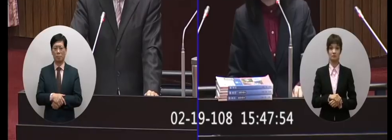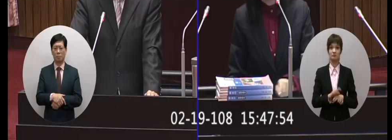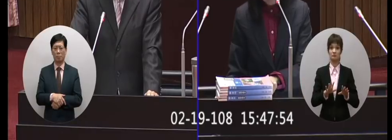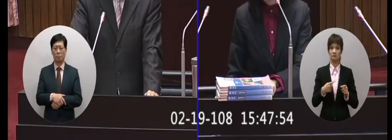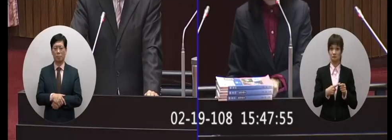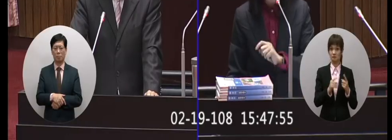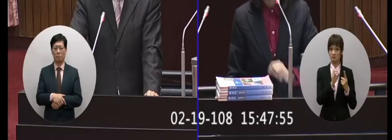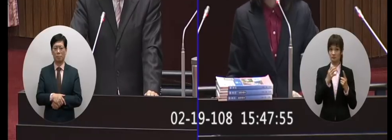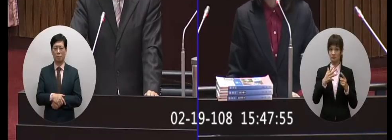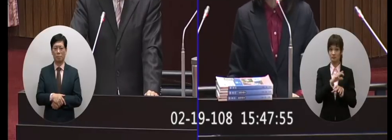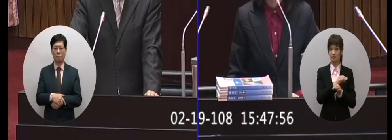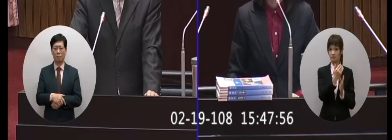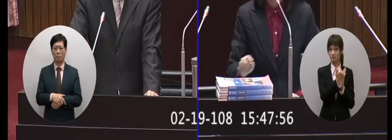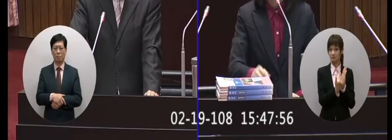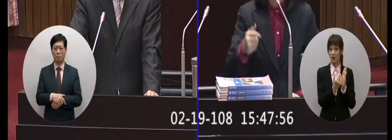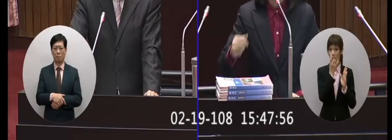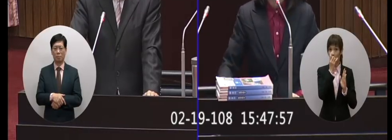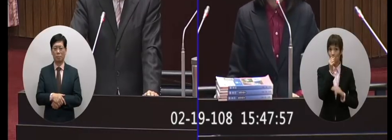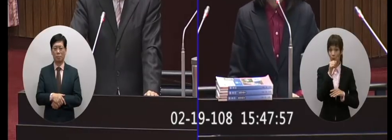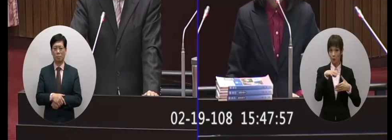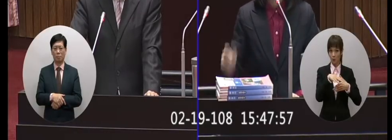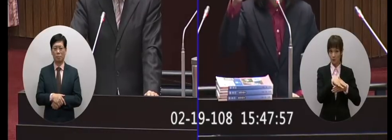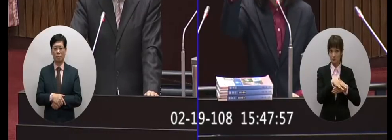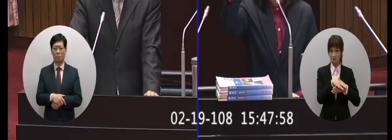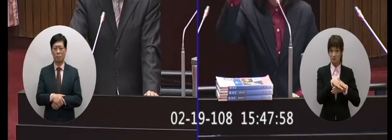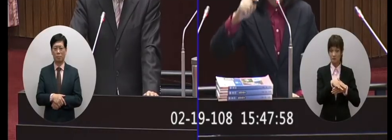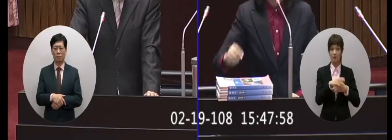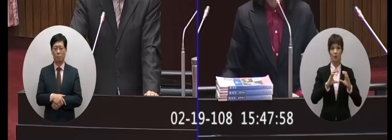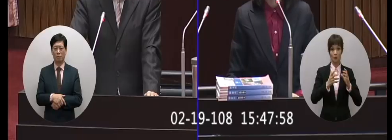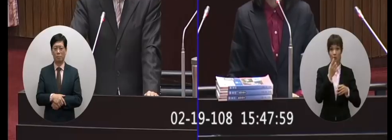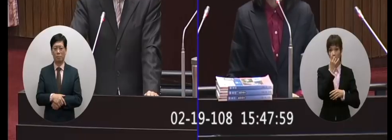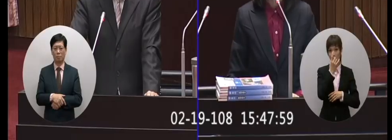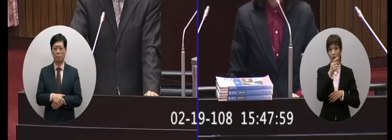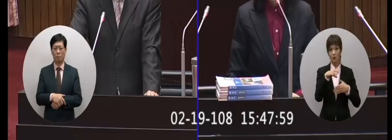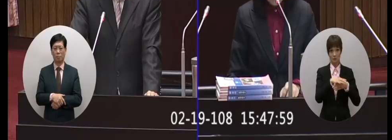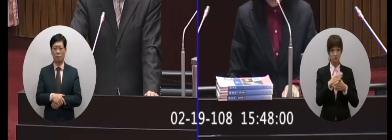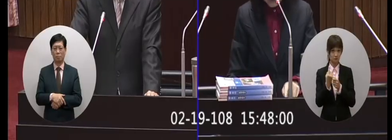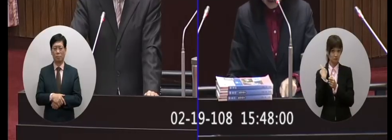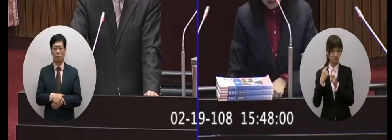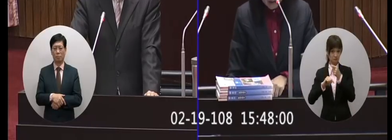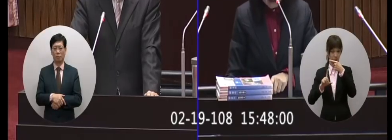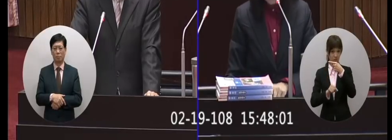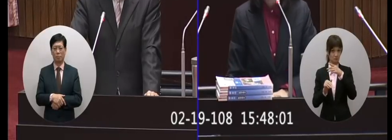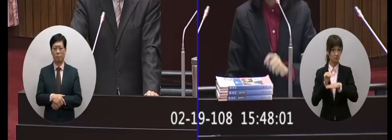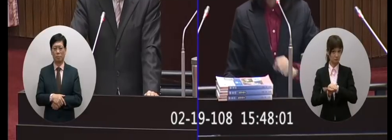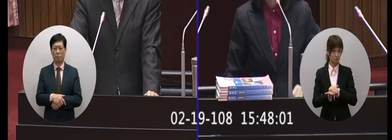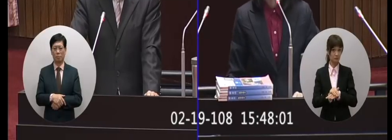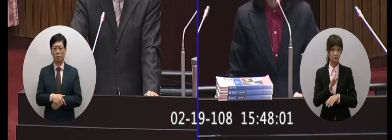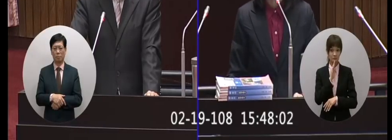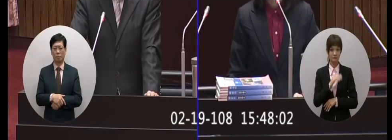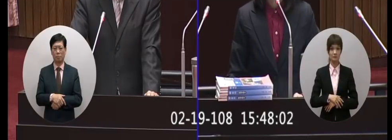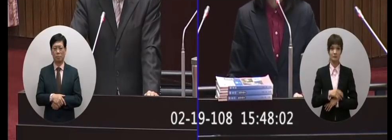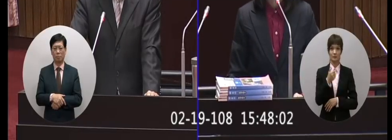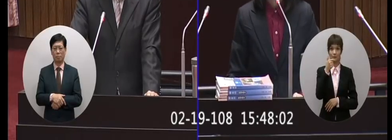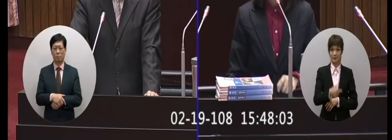語文最早通過是什麼國語文嘛去年的一月完成對不對課綱完成最晚完成